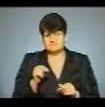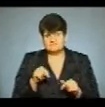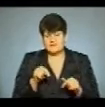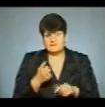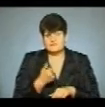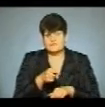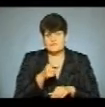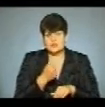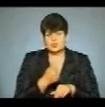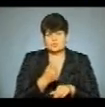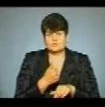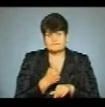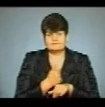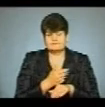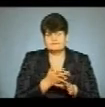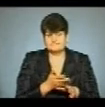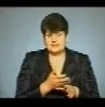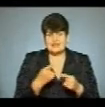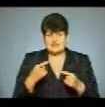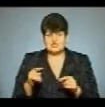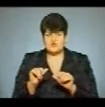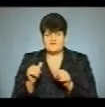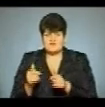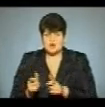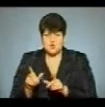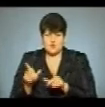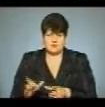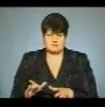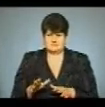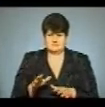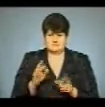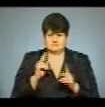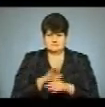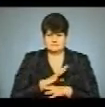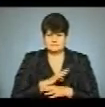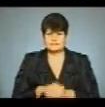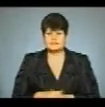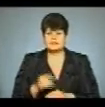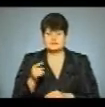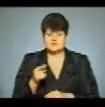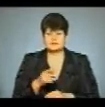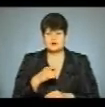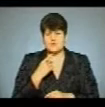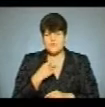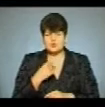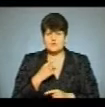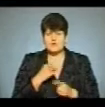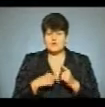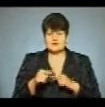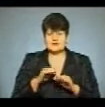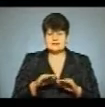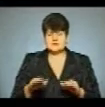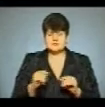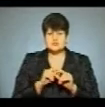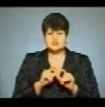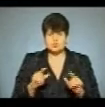має домінувати. Відповідно, інша фігура вона би вводила дезбаланс. Тернополянка Галина Руснак каже, що поверталася з дітьми